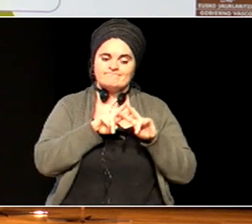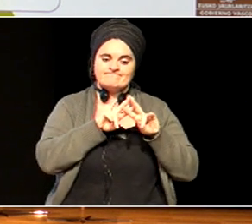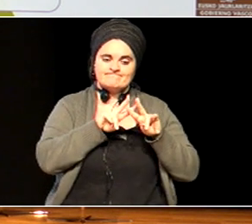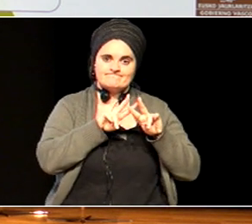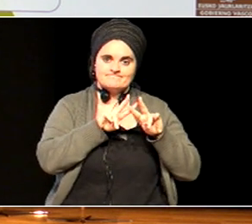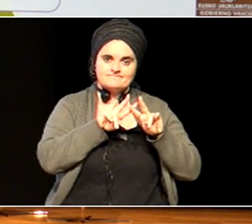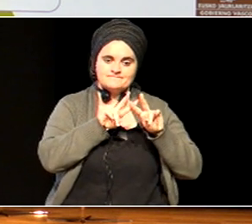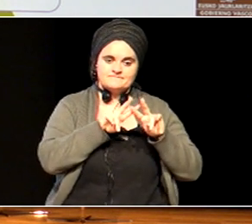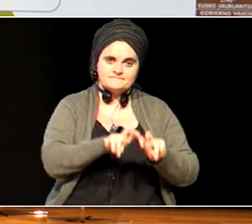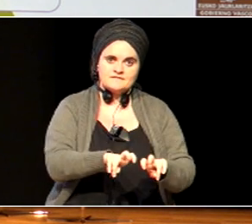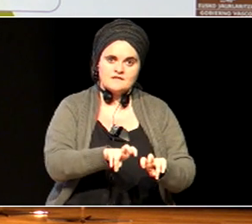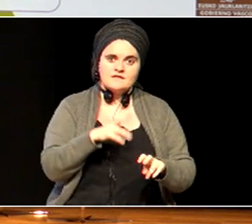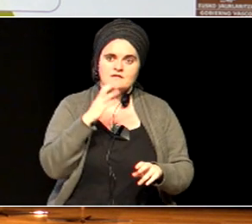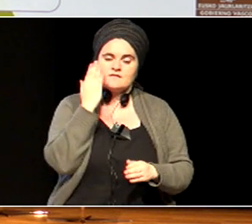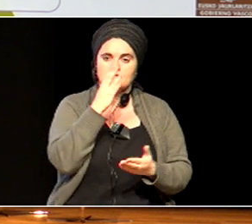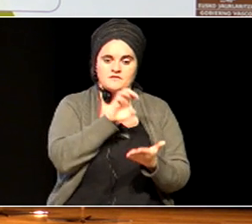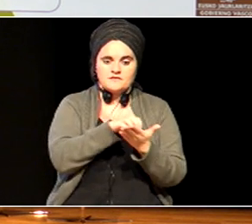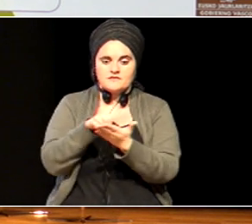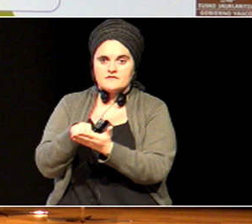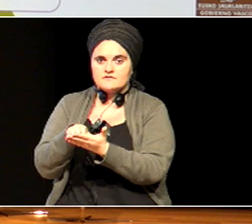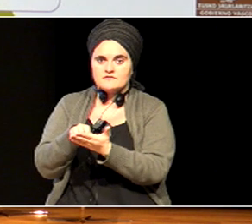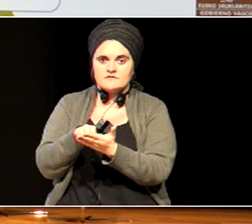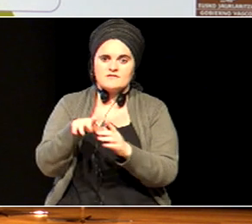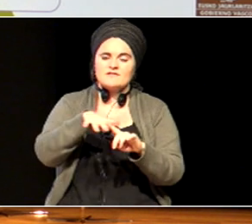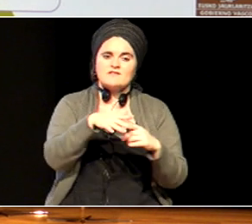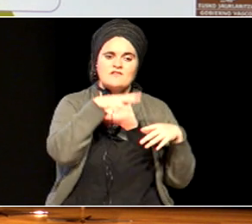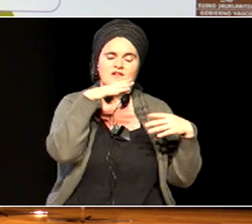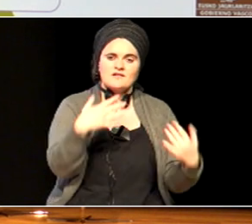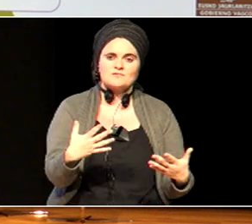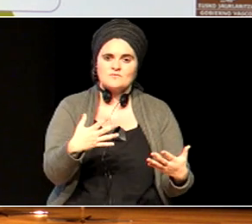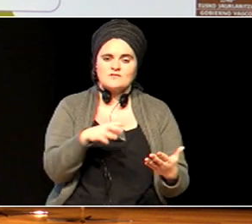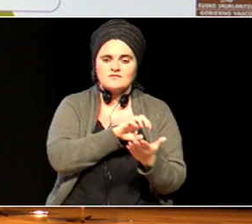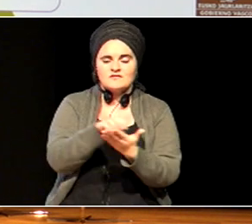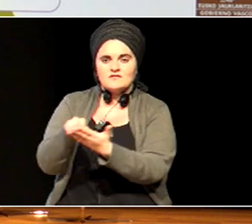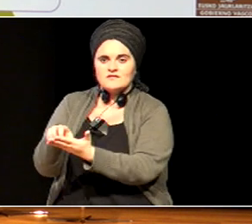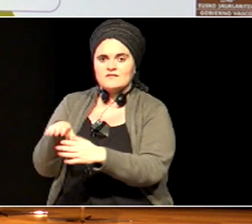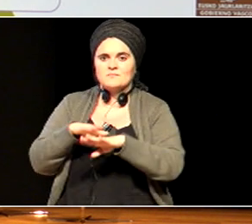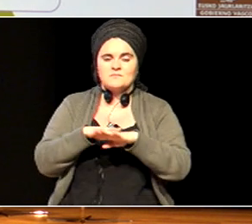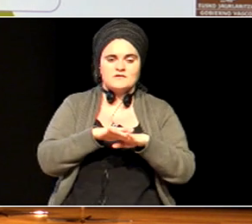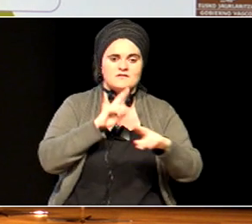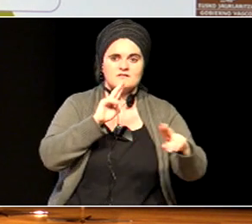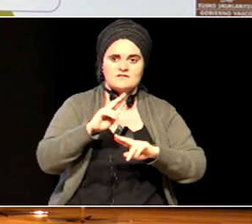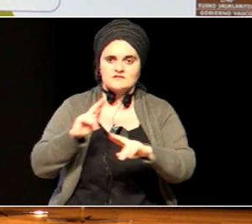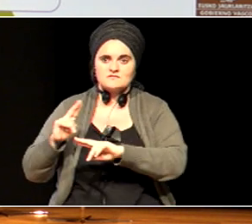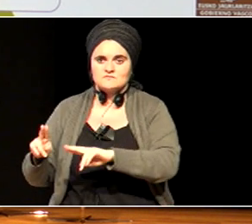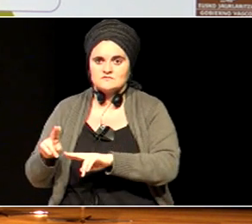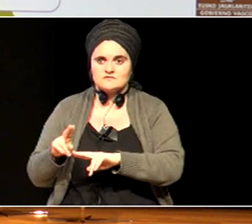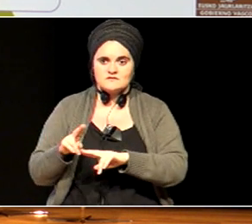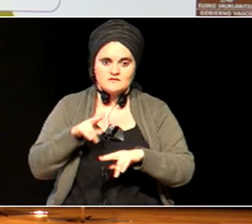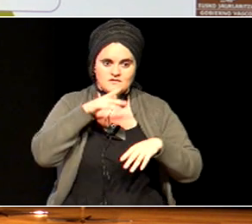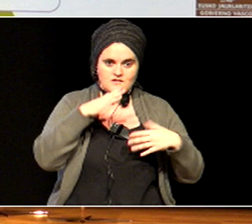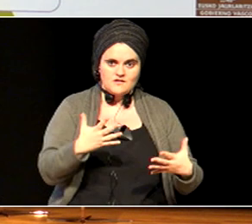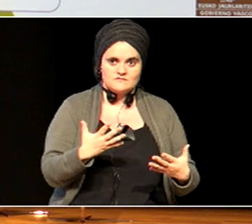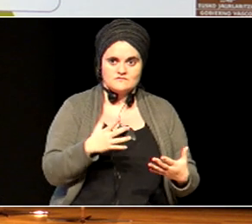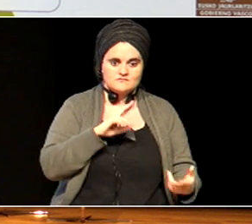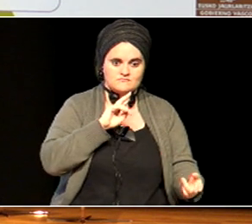ikastetzeen egungo egoerari erantzun egokia eta egokitua ematea aldera laguntza